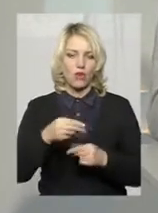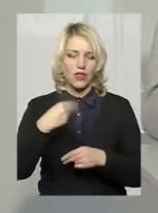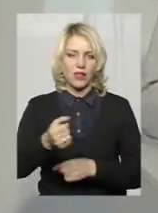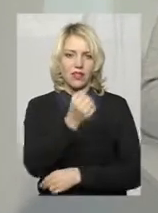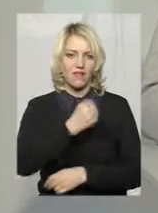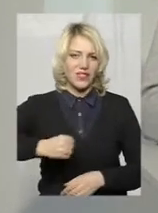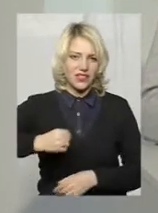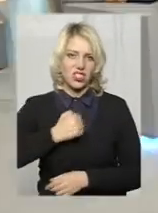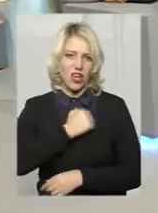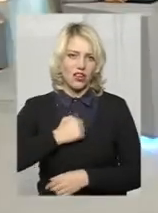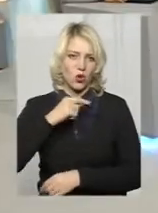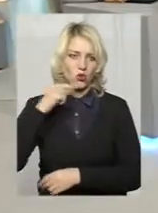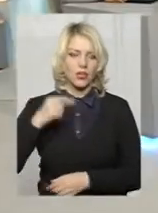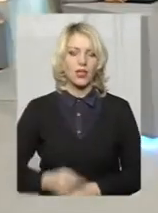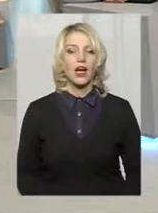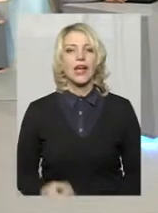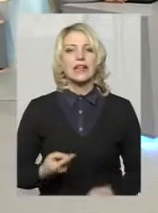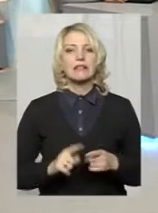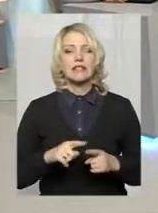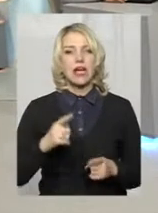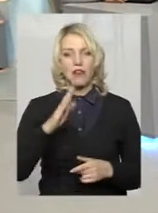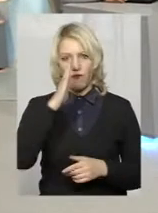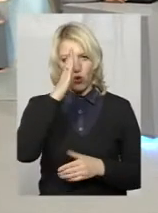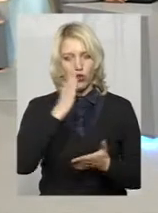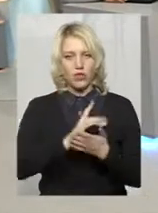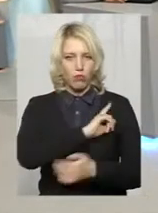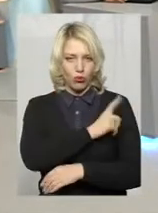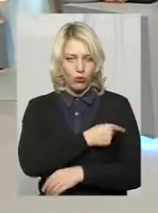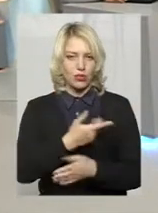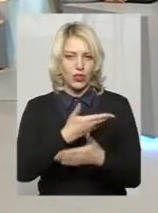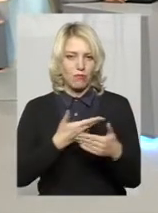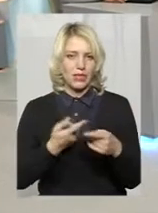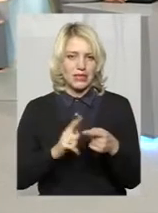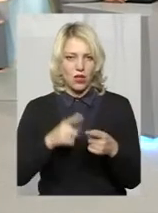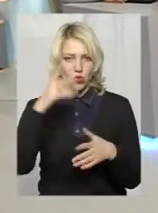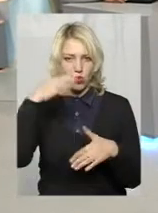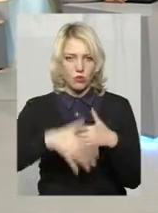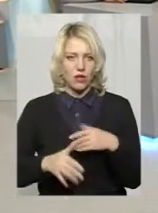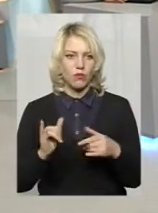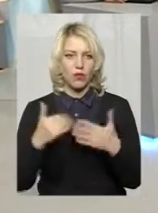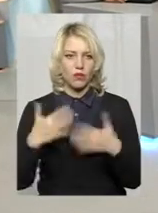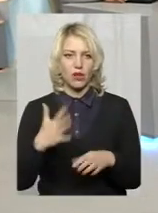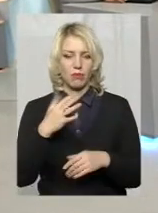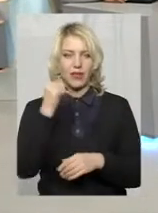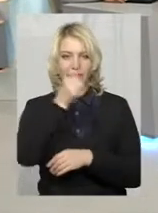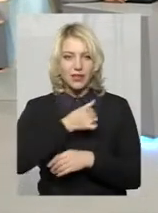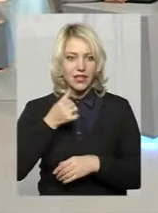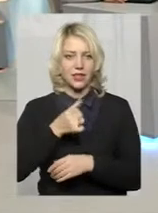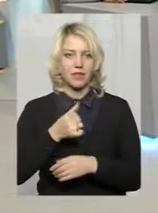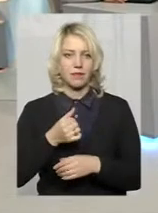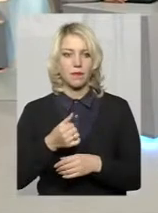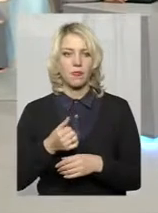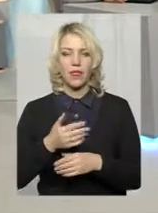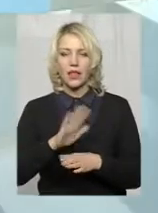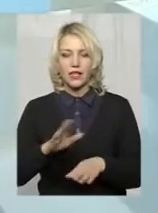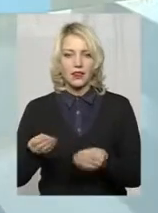Притом, що цей ворог є потужним, і ми це розуміємо, і який сьогодні вже п'ятий рік не дає